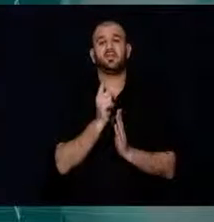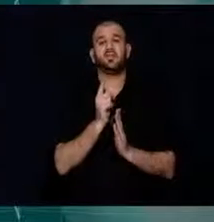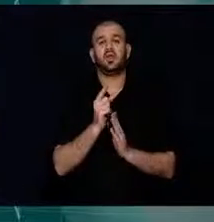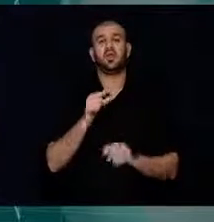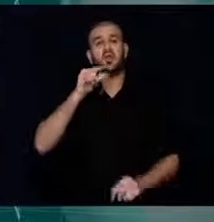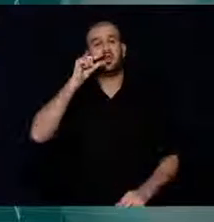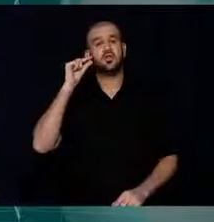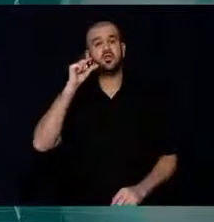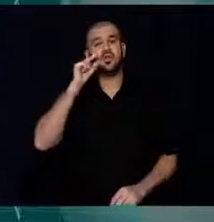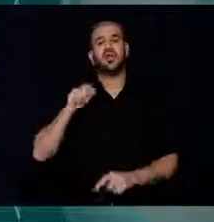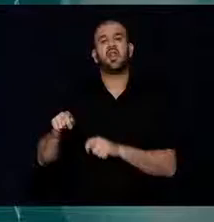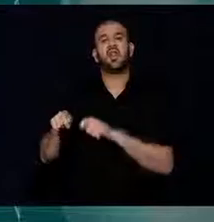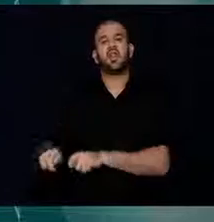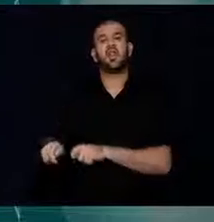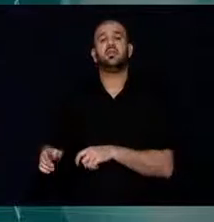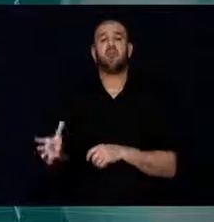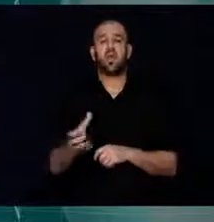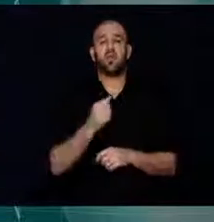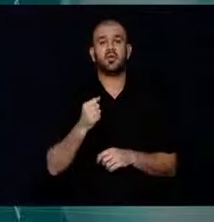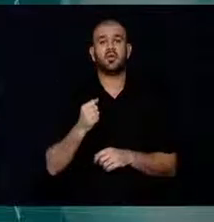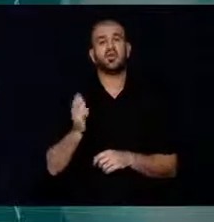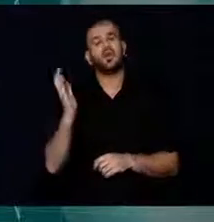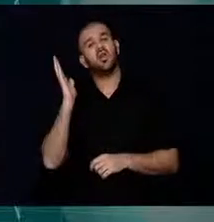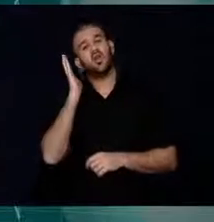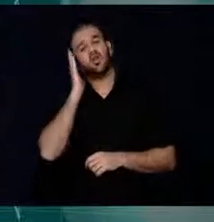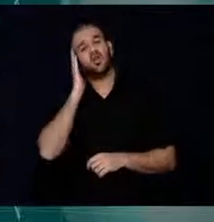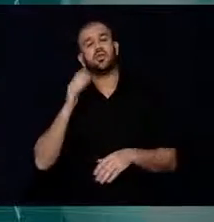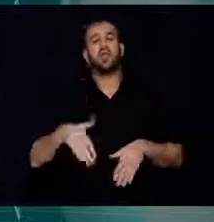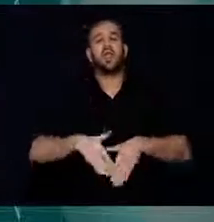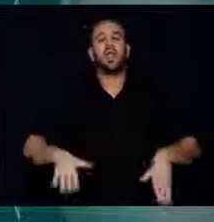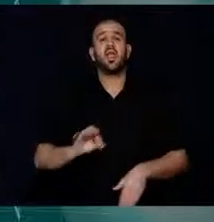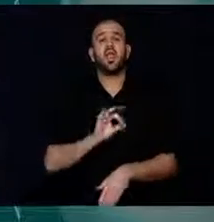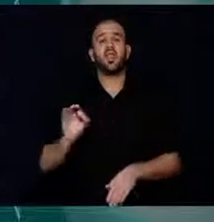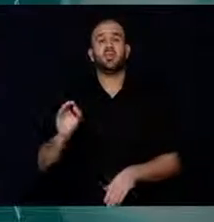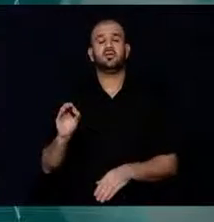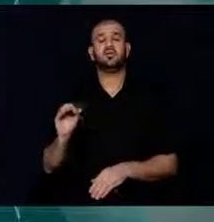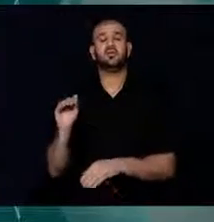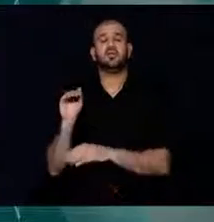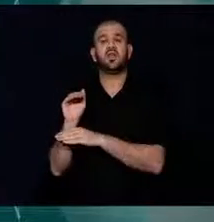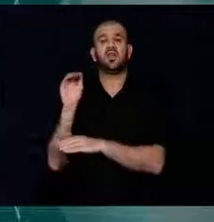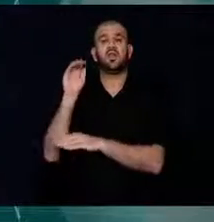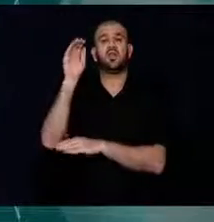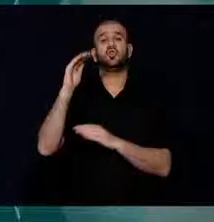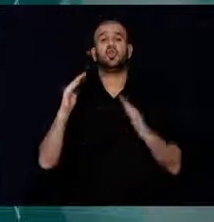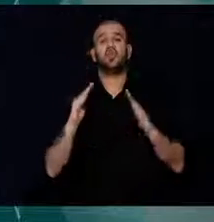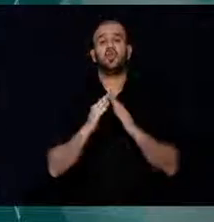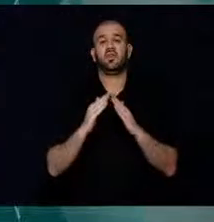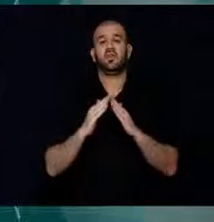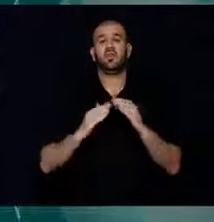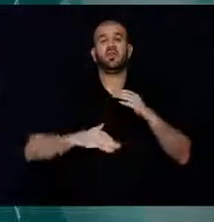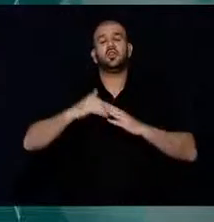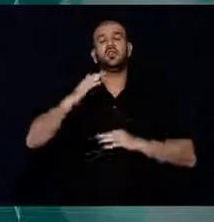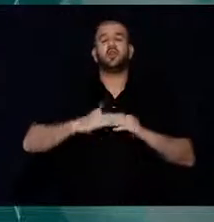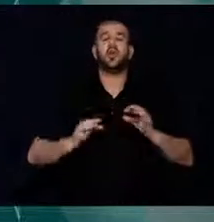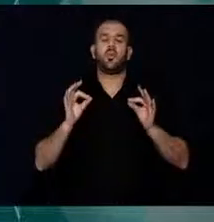Farklı gelişen bireylerin, Eğitim alabileceği, Yatılı, Engelsiz, Yaşam